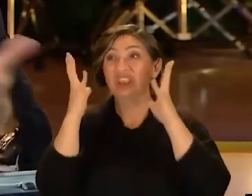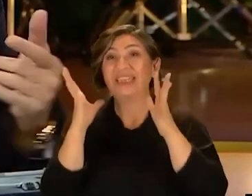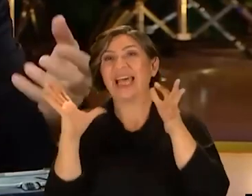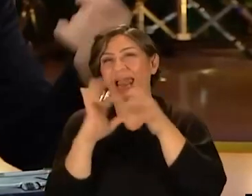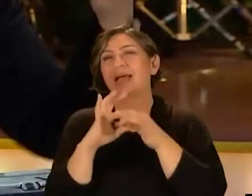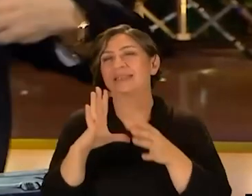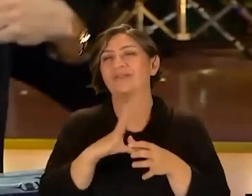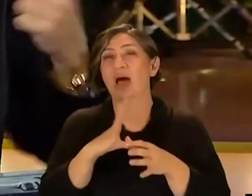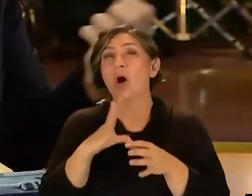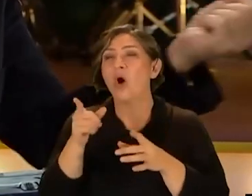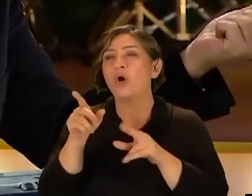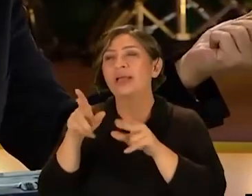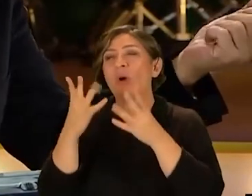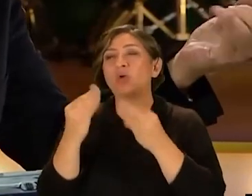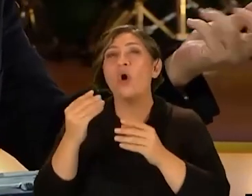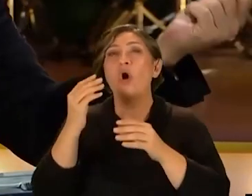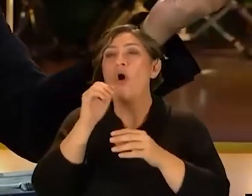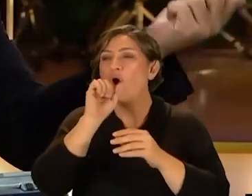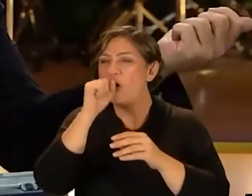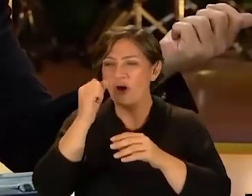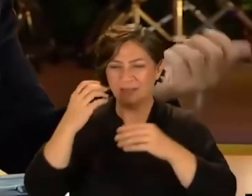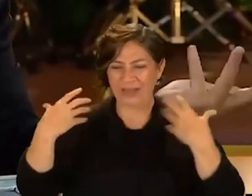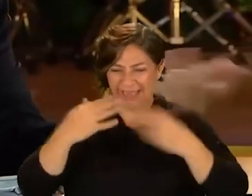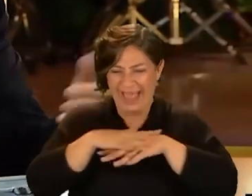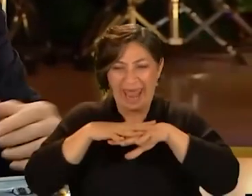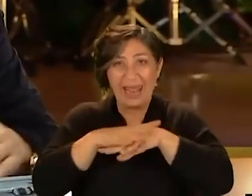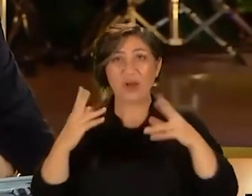çılgınlık da lazım öyle oldu hani şey oduncu gömleği